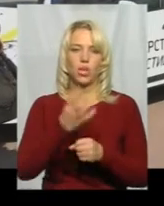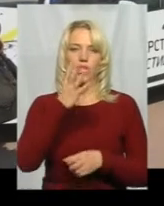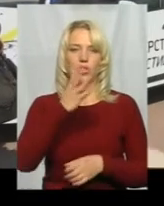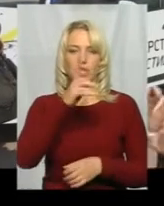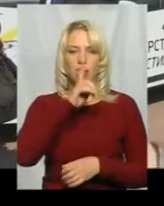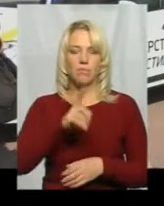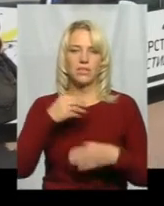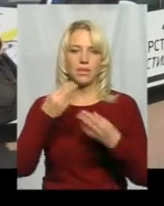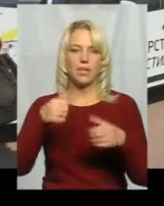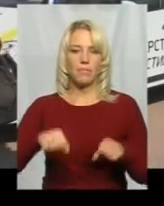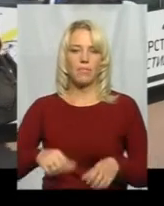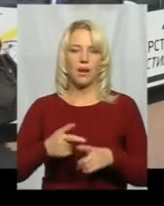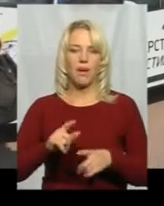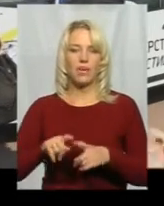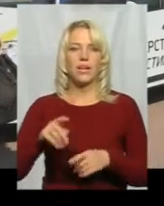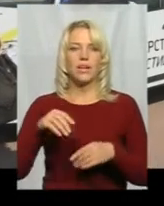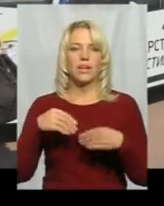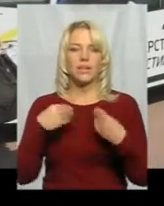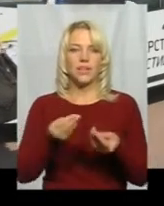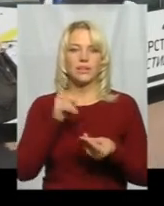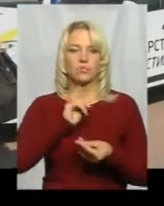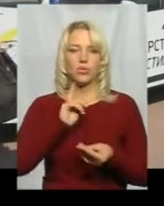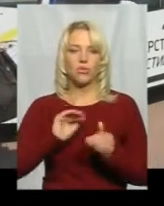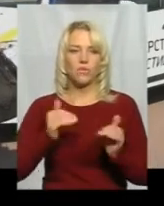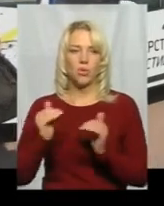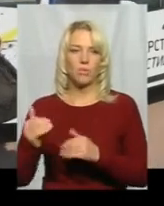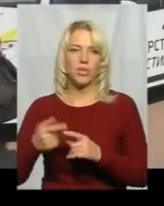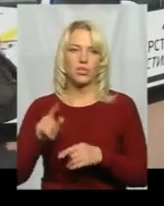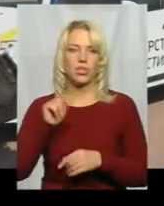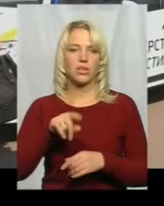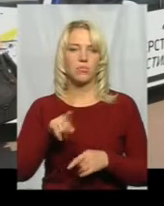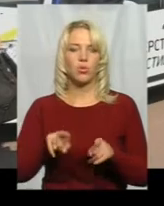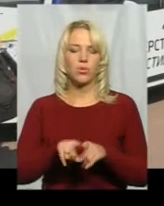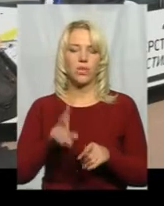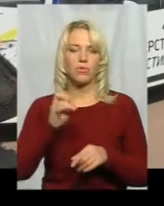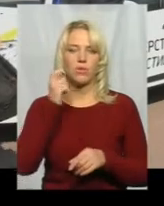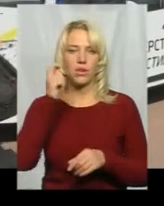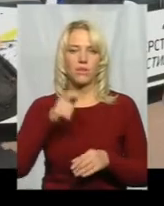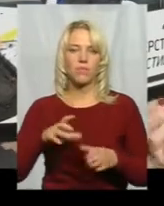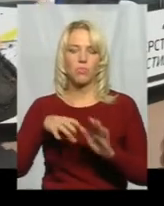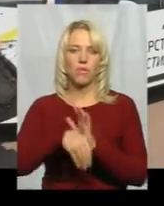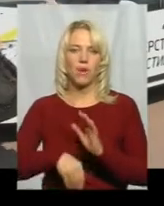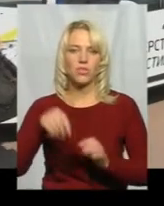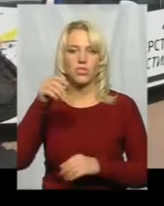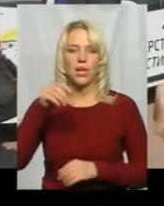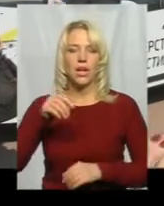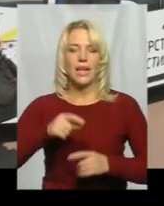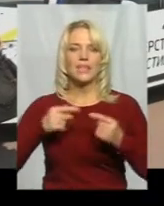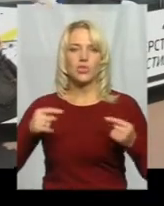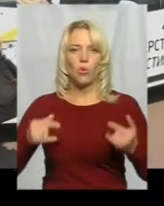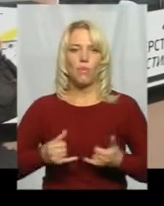державного виконавця винести такі тимчасові обмеження. Крім цього, на Україні на сьогодні також впроваджено інструмент для